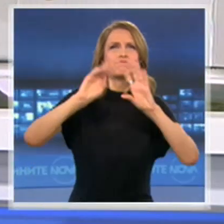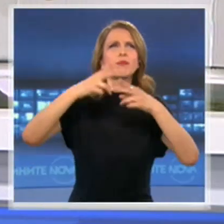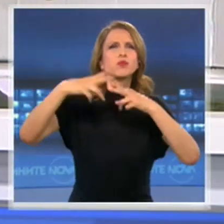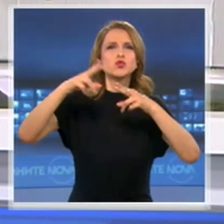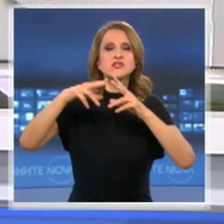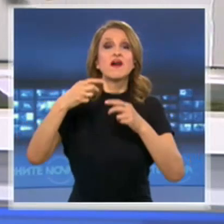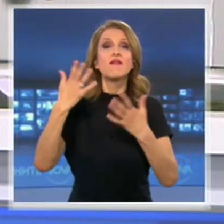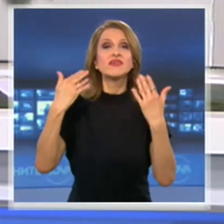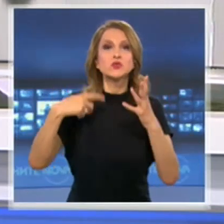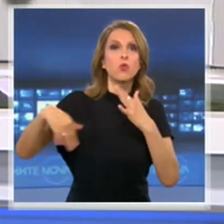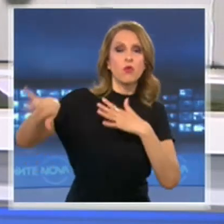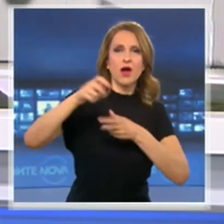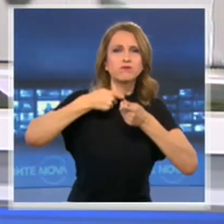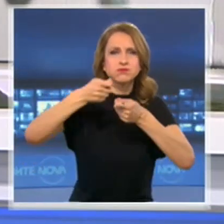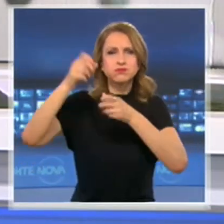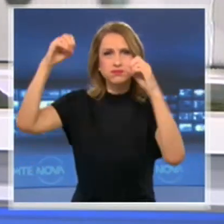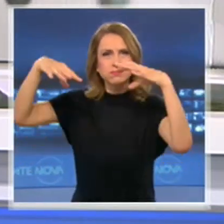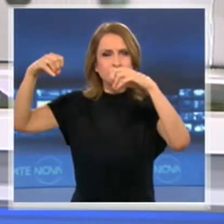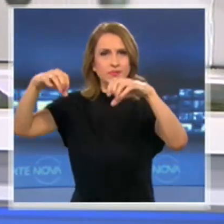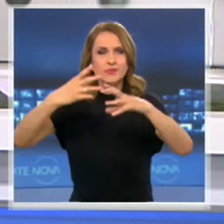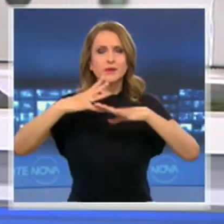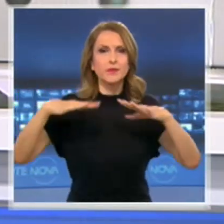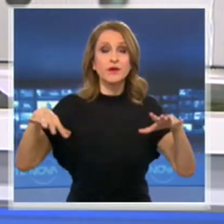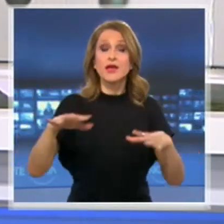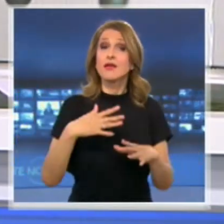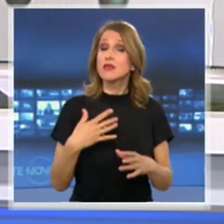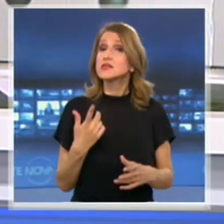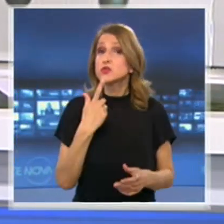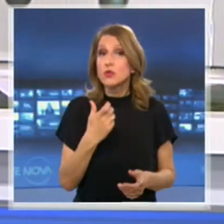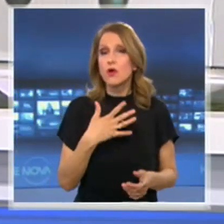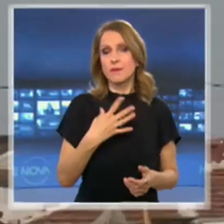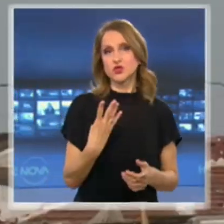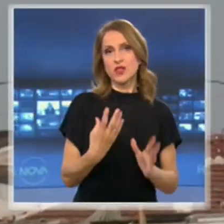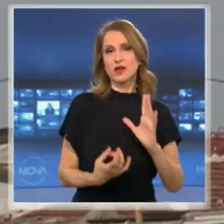последните 24 часа там има 4 нови случая на COVID-19.